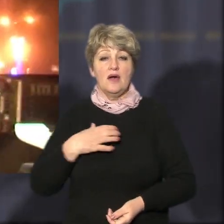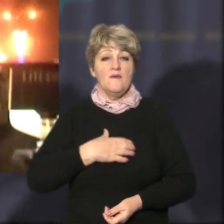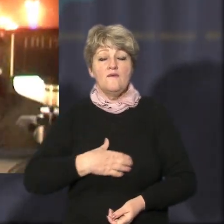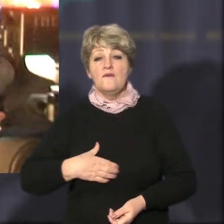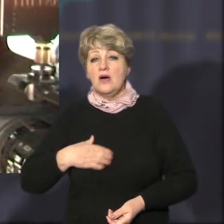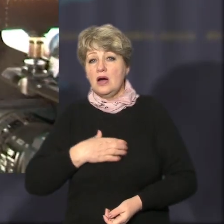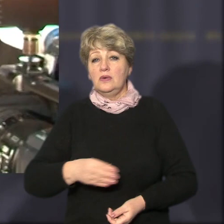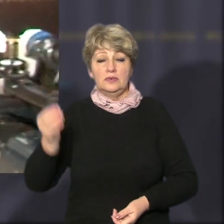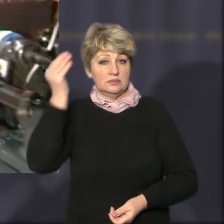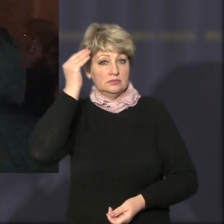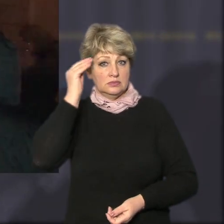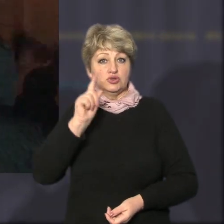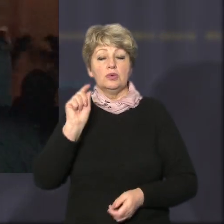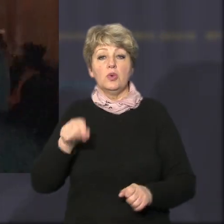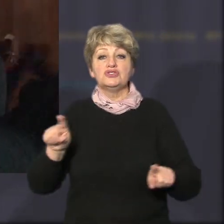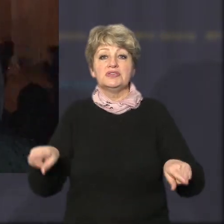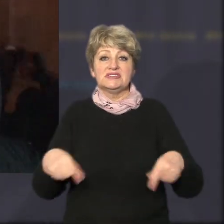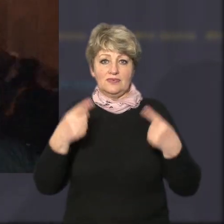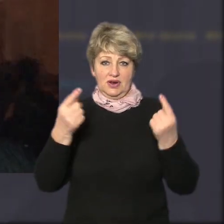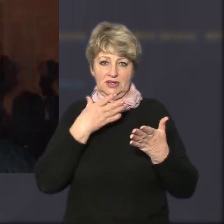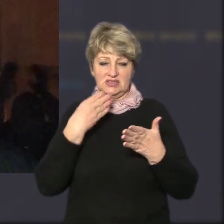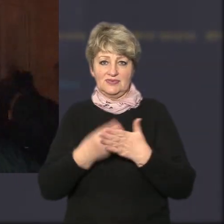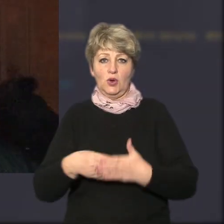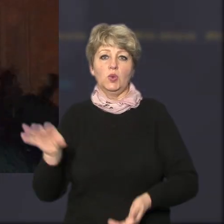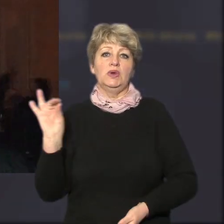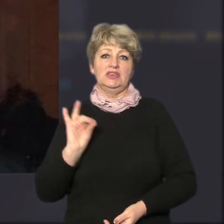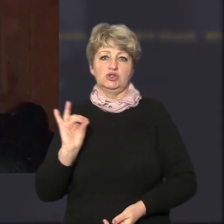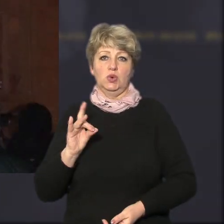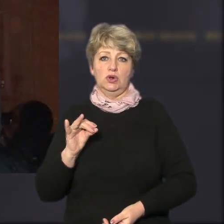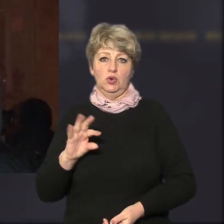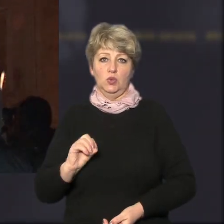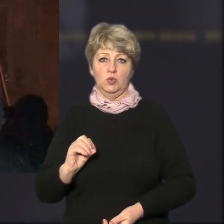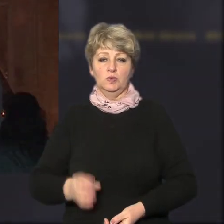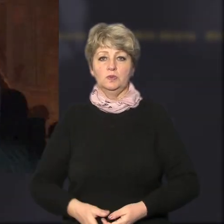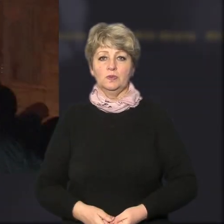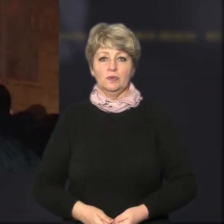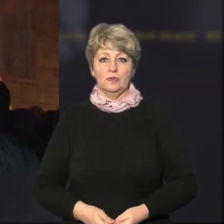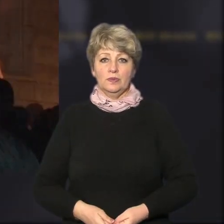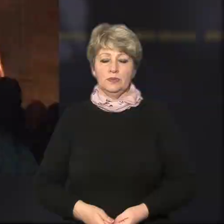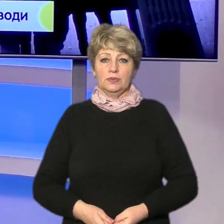можемо створити свою історію Марія Гаврилян Максим Шевченко новин на Суспільному Черкаси